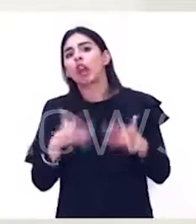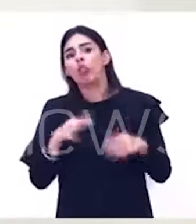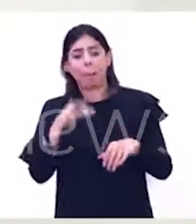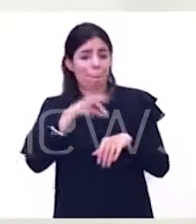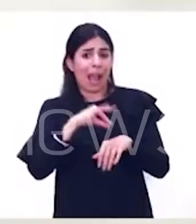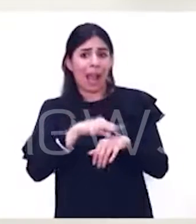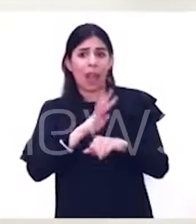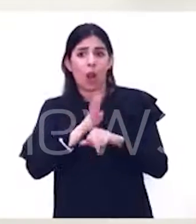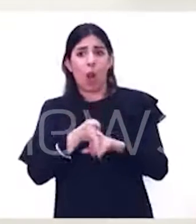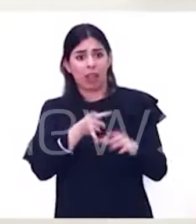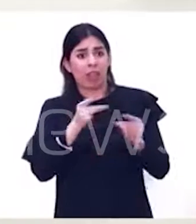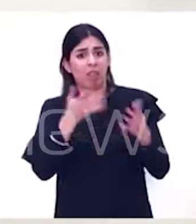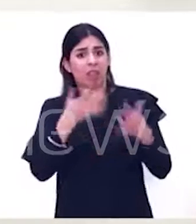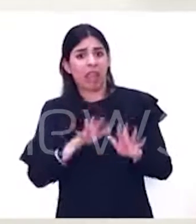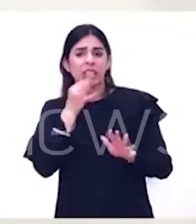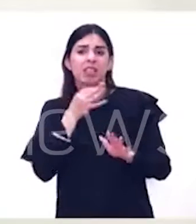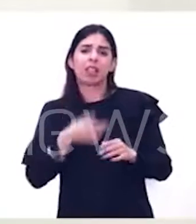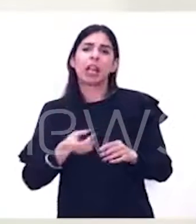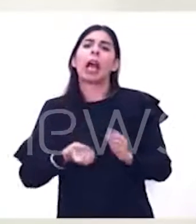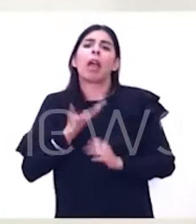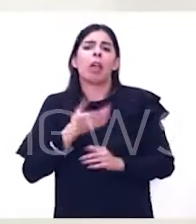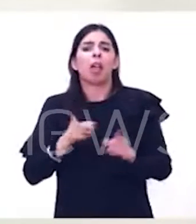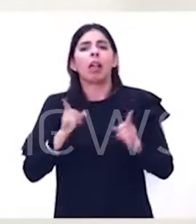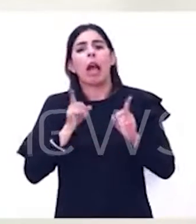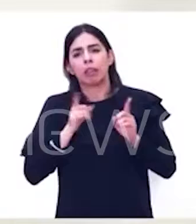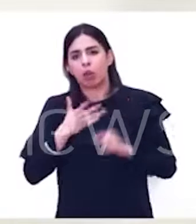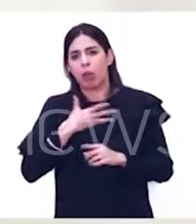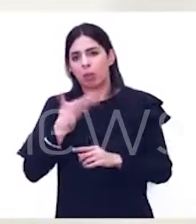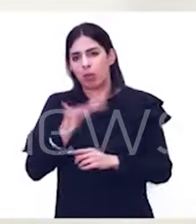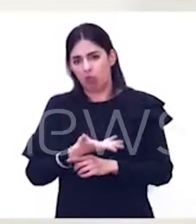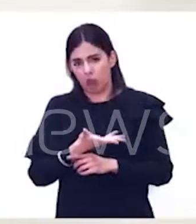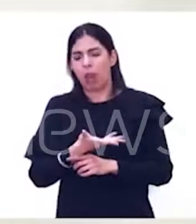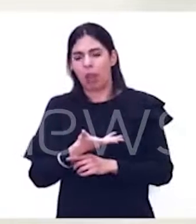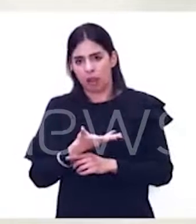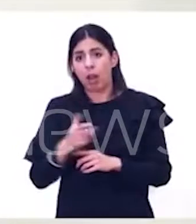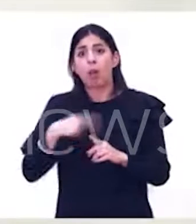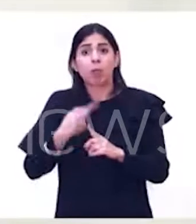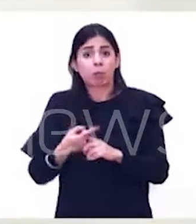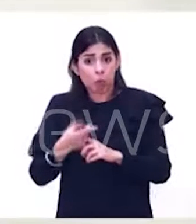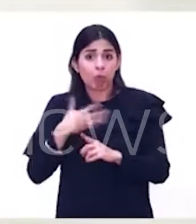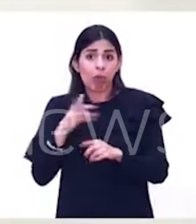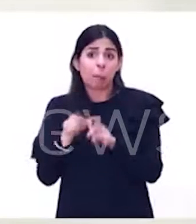qualche modo sviluppato dopo un certo grado di immunità,